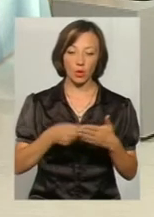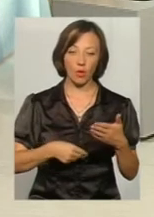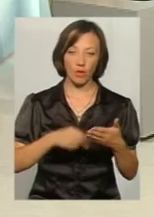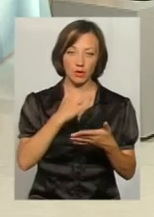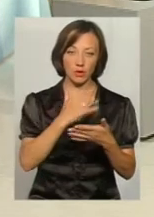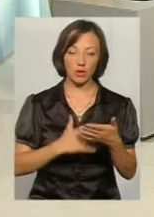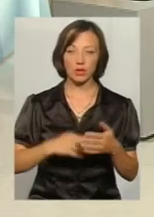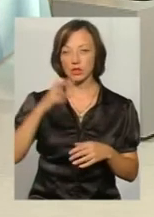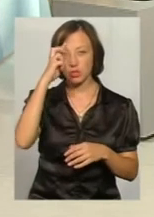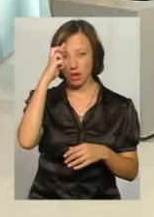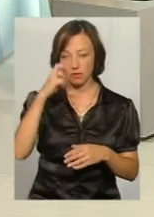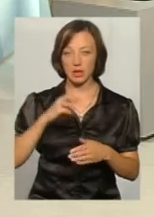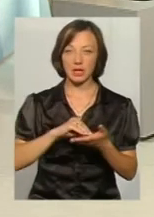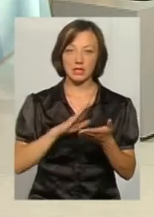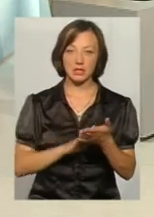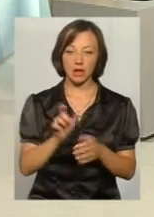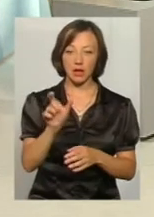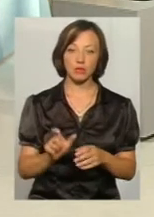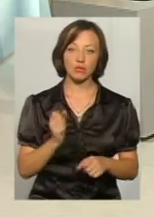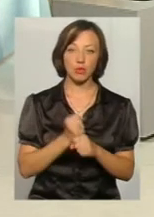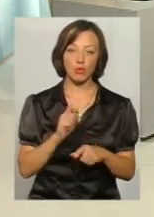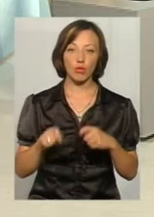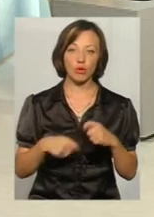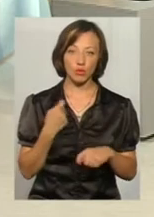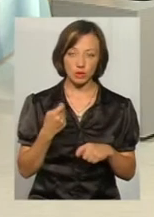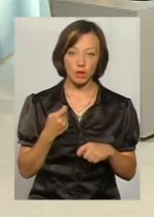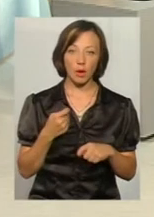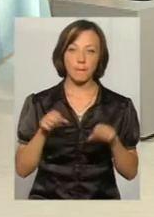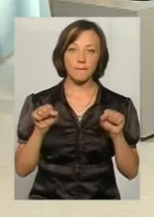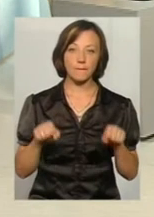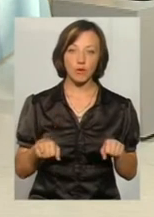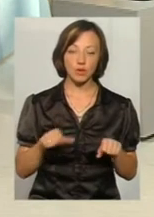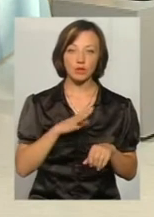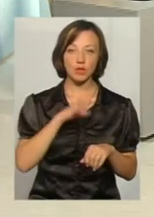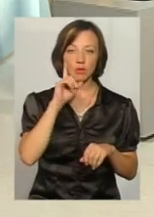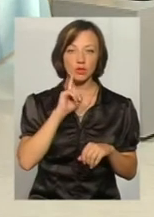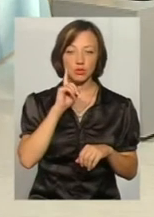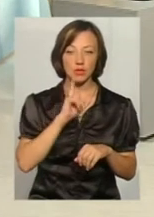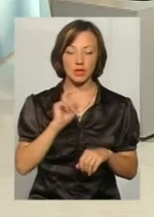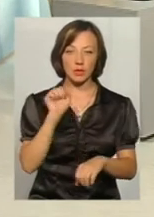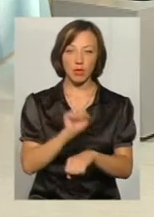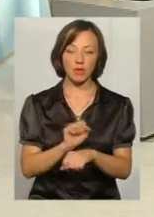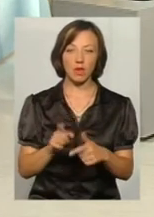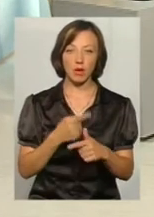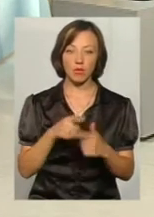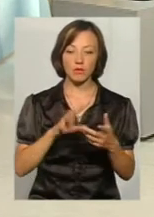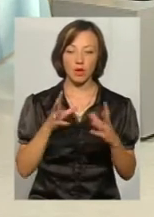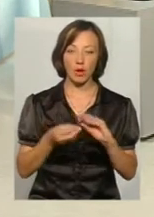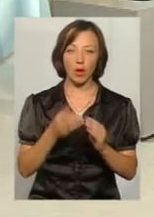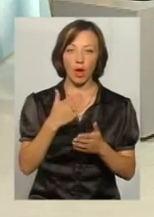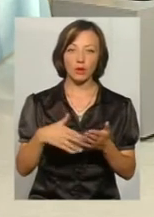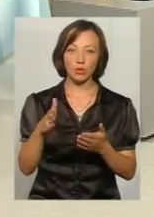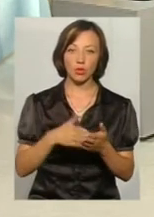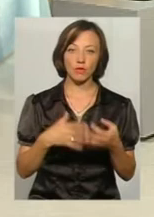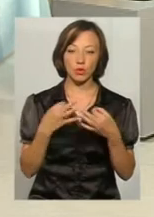державному реєстратору, який вчинив порушення процедури реєстрації, може бути тимчасово заблоковано або взагалі анульовано